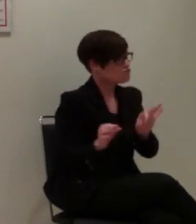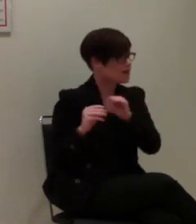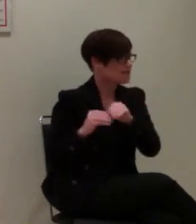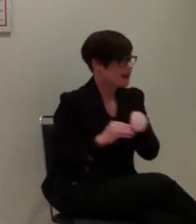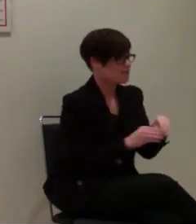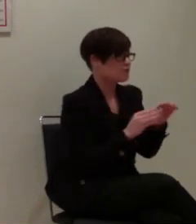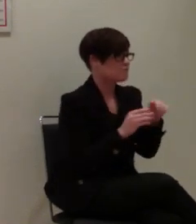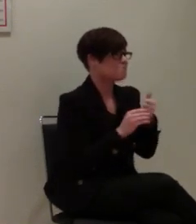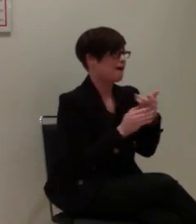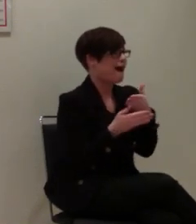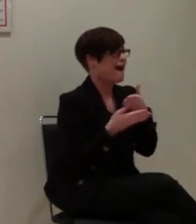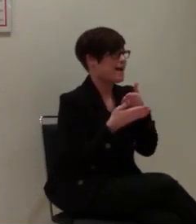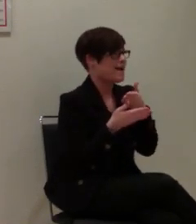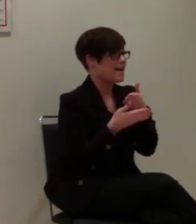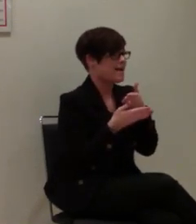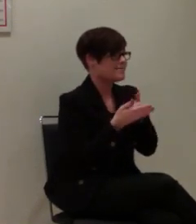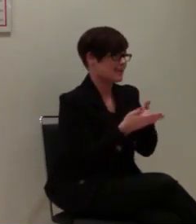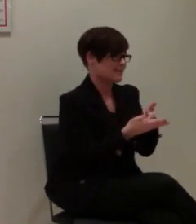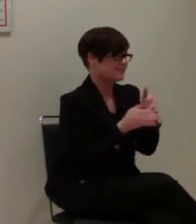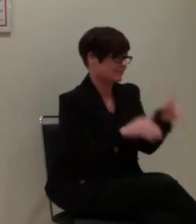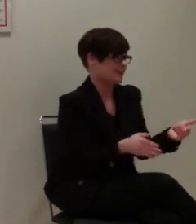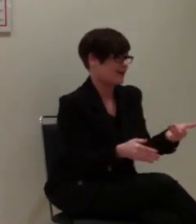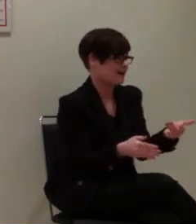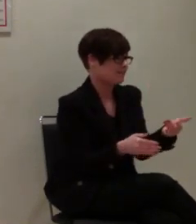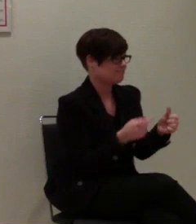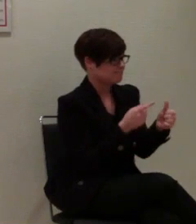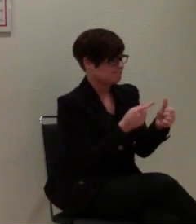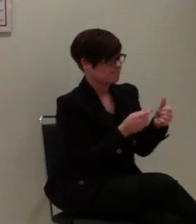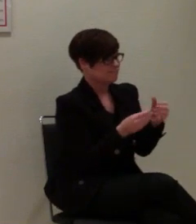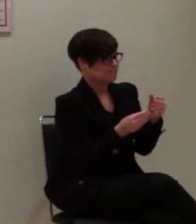Die erste Problematik, die wir haben, ist,